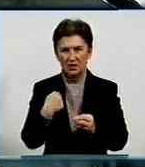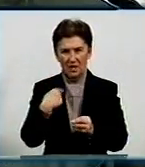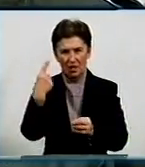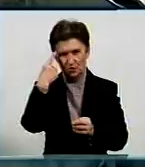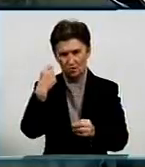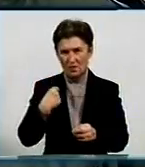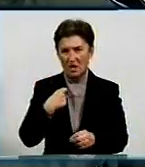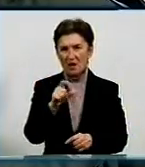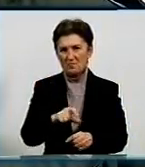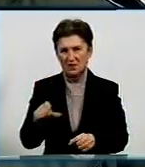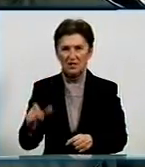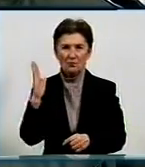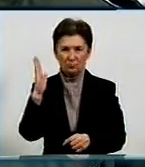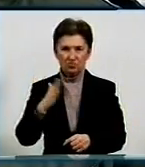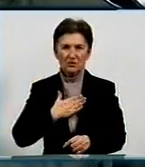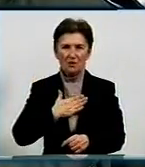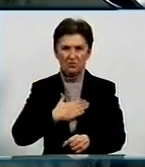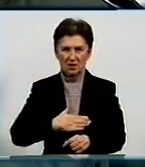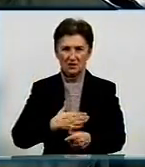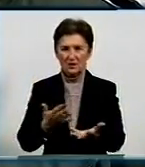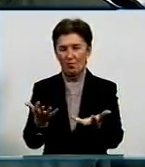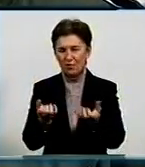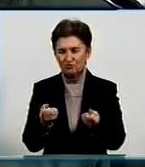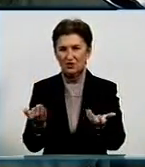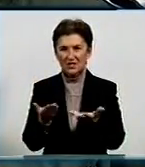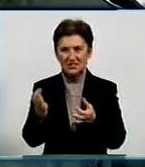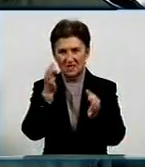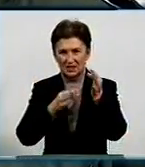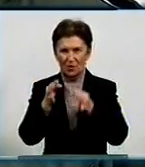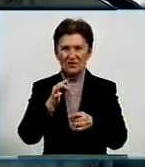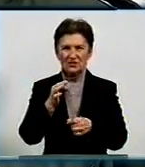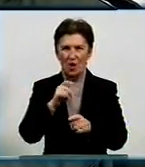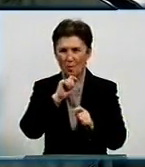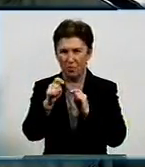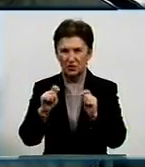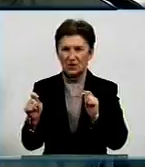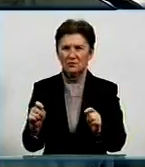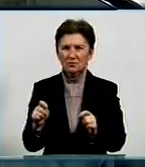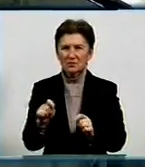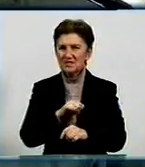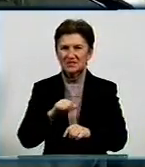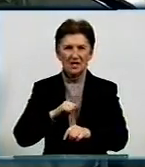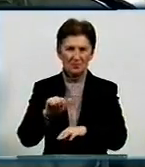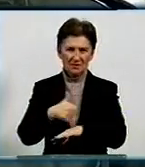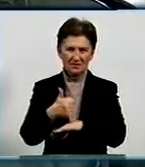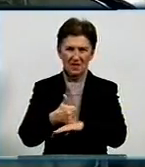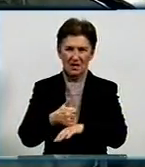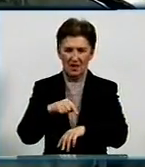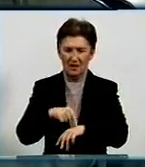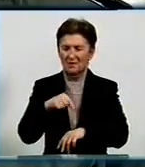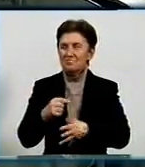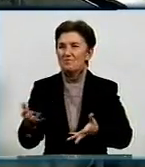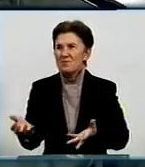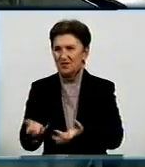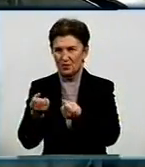приємно, отримати якісь подарунки, якісь солодощі, якісь фрукти. І саме головне – підтримці, тому що